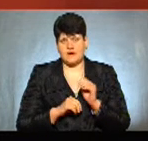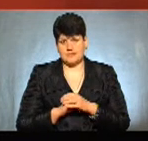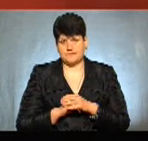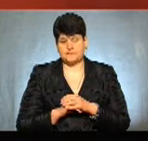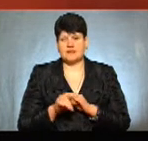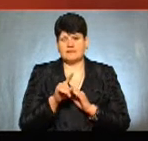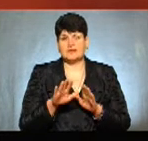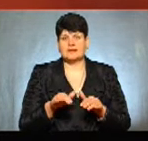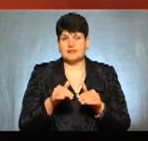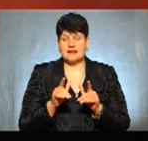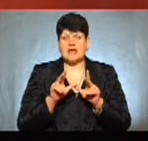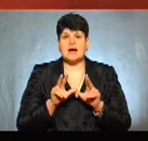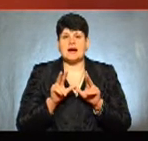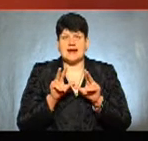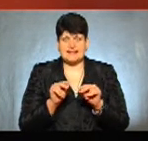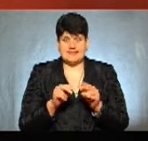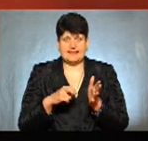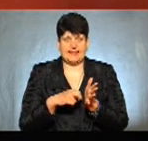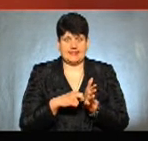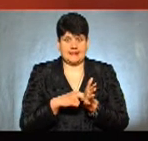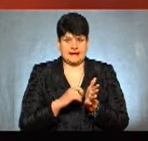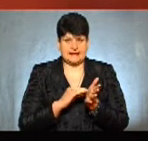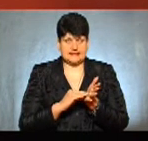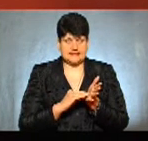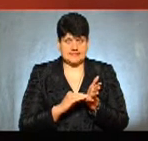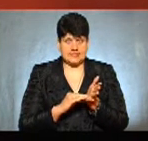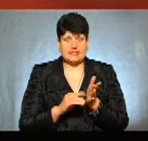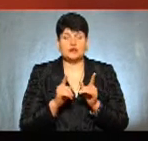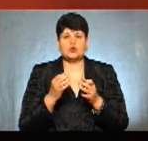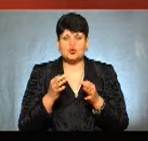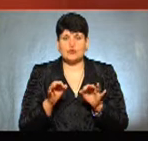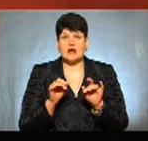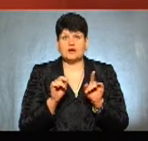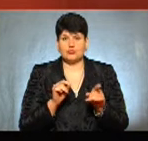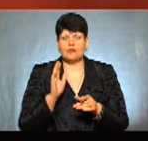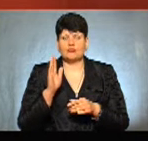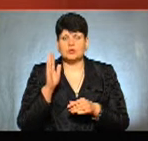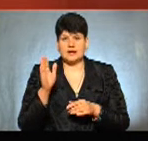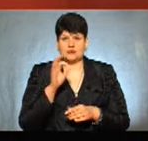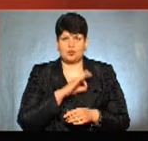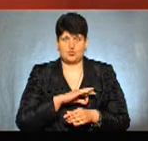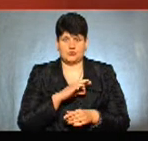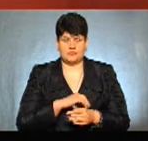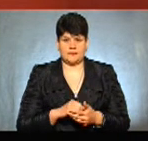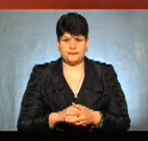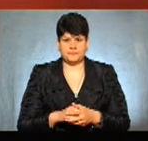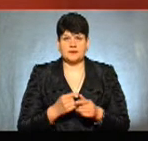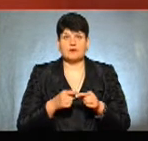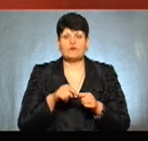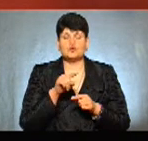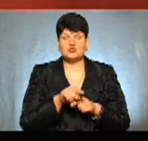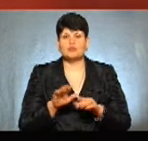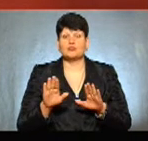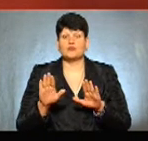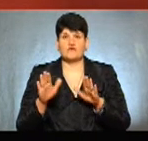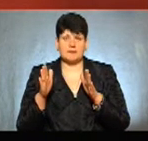Він дає відповідний гарантійний лист, який дозволяє йому по-дальшому нею користуватися. В даному випадку,